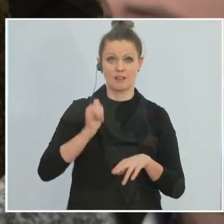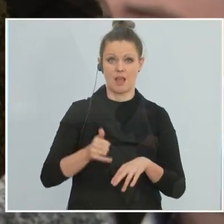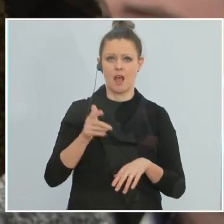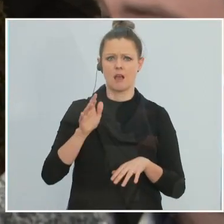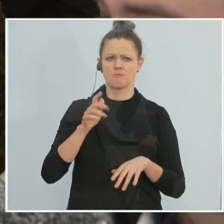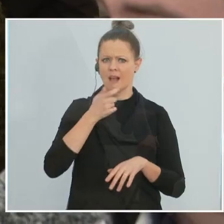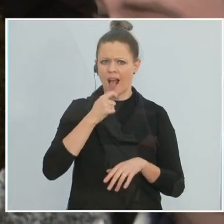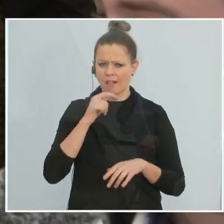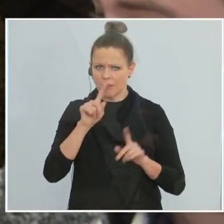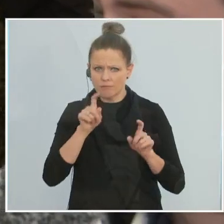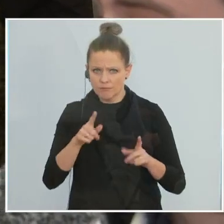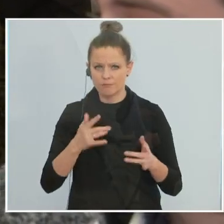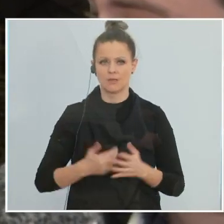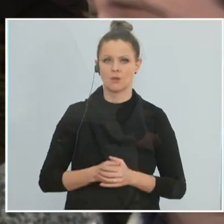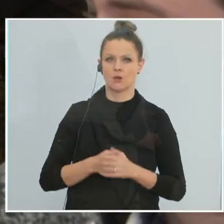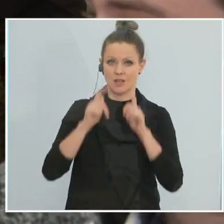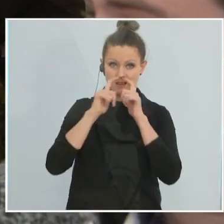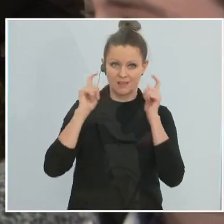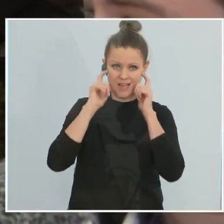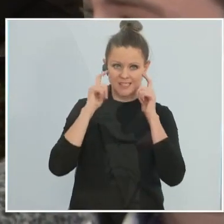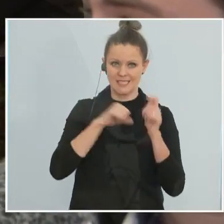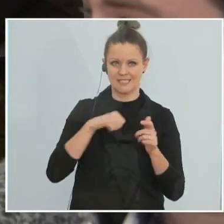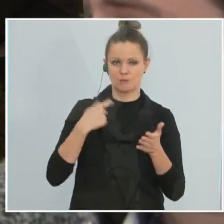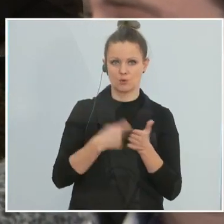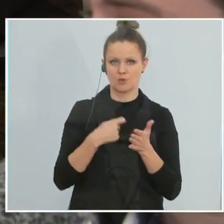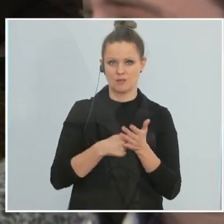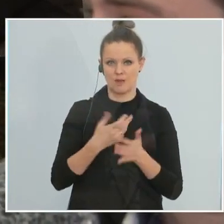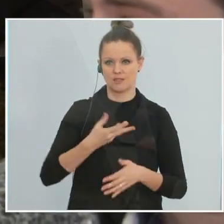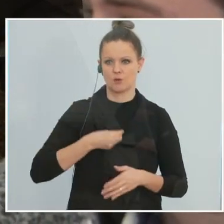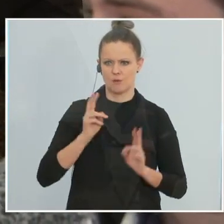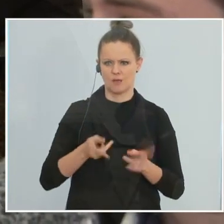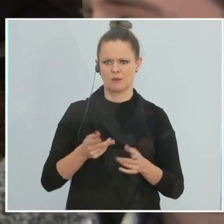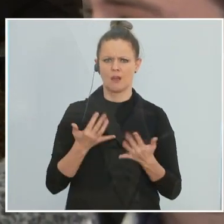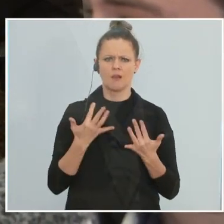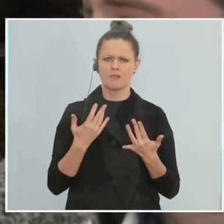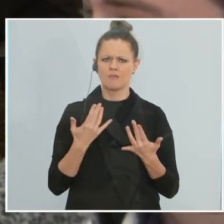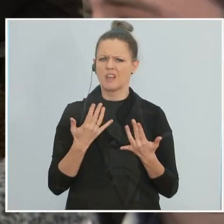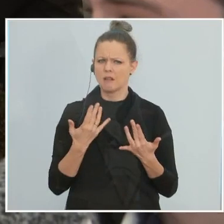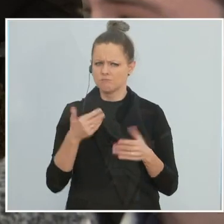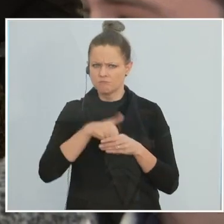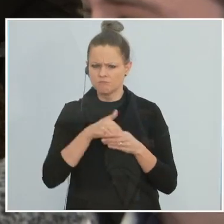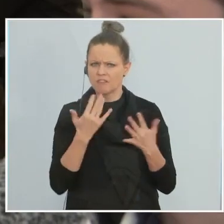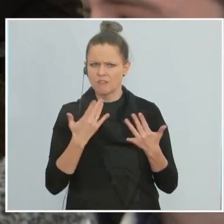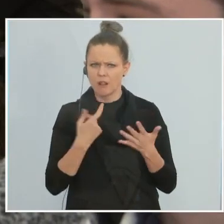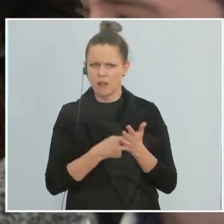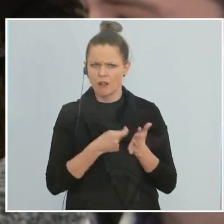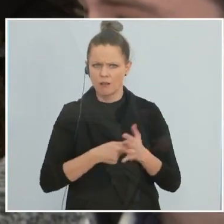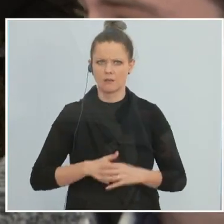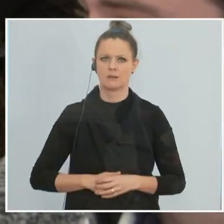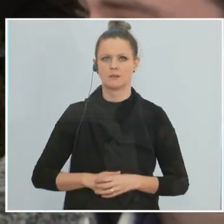Und diese Masken werden dann zum Selbstkostenpreis zu erhalten sein. Wie viel wird das denn ungefähr sein? Können Sie das sagen?